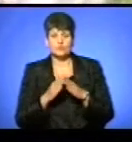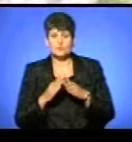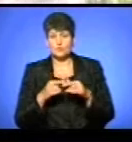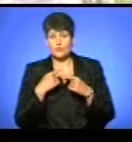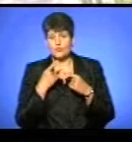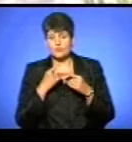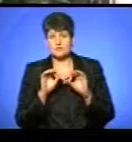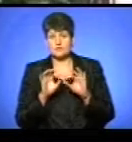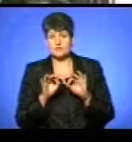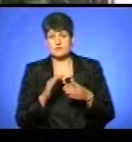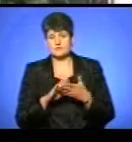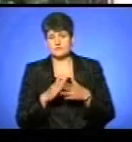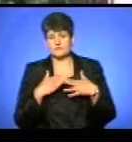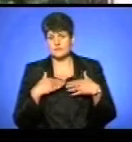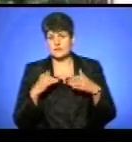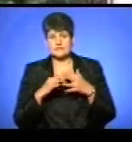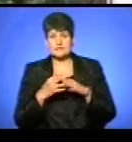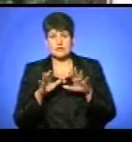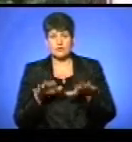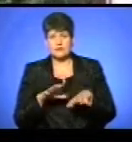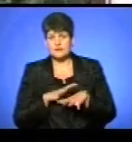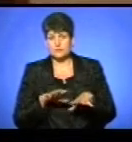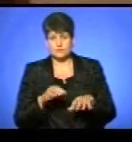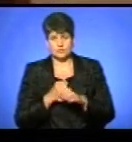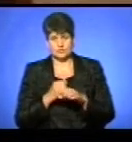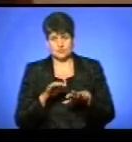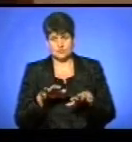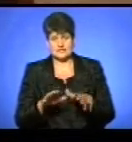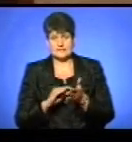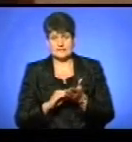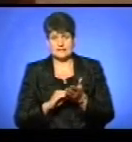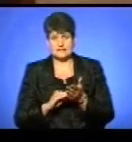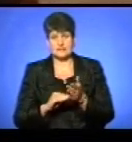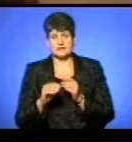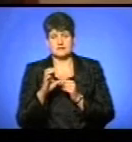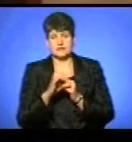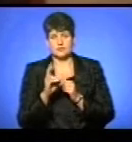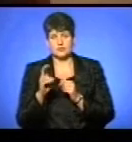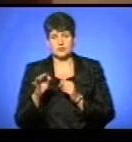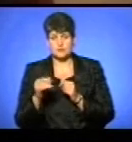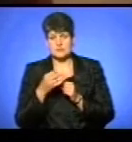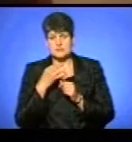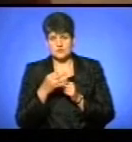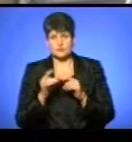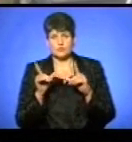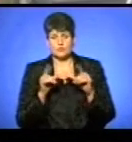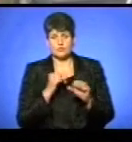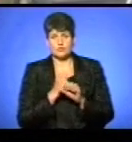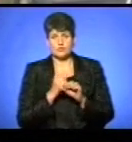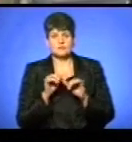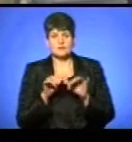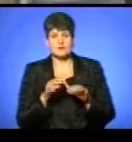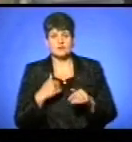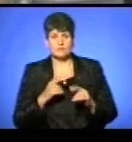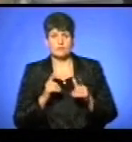коментувати ситуацію не захотіли. Сільський голова не був на робочому місті. Секретар Світлана Кузюпа повідомила, що він поїхав по робочих справах. З нами